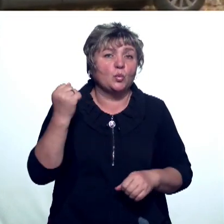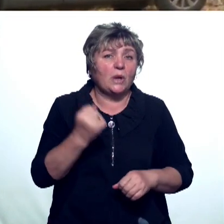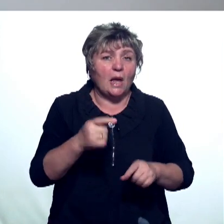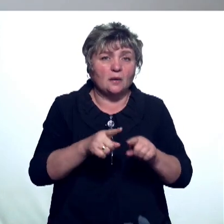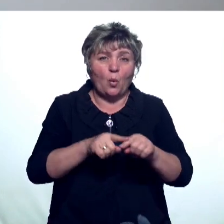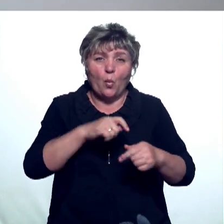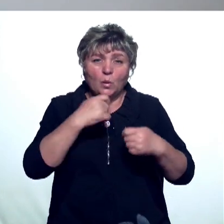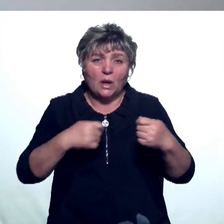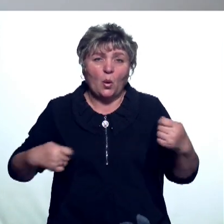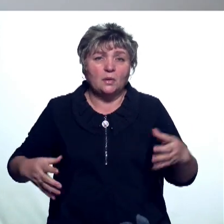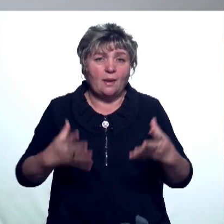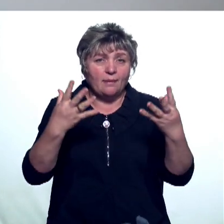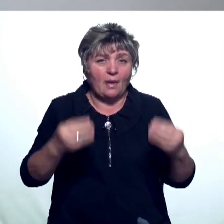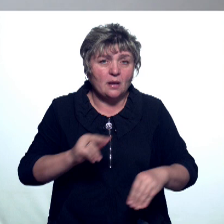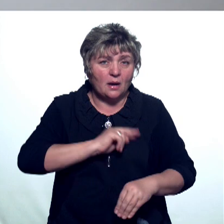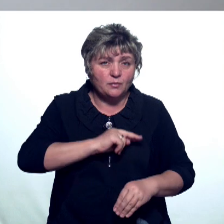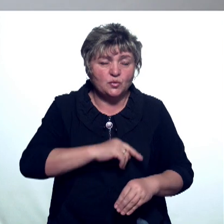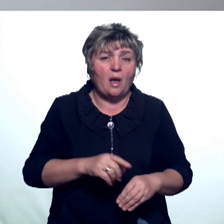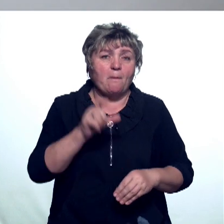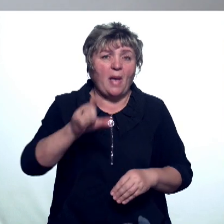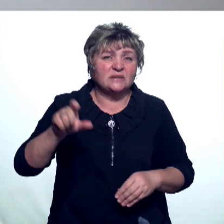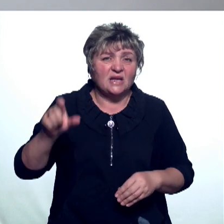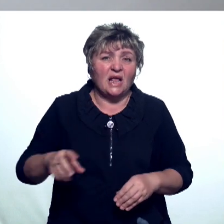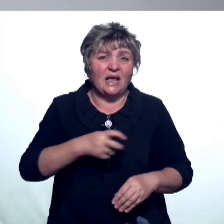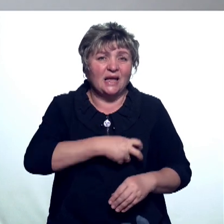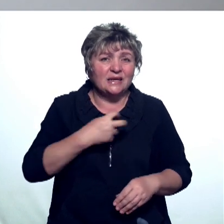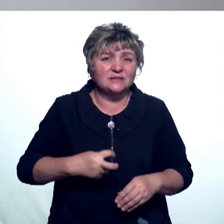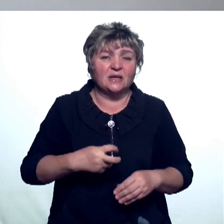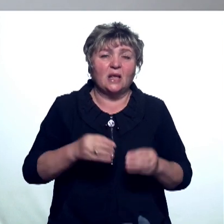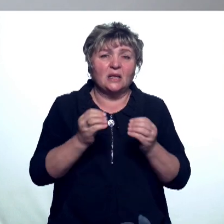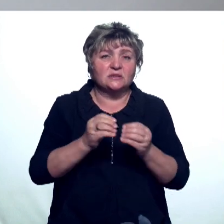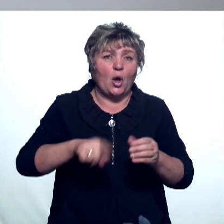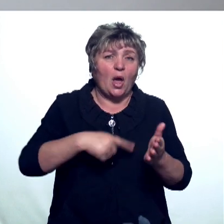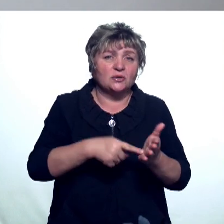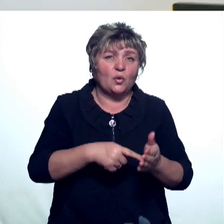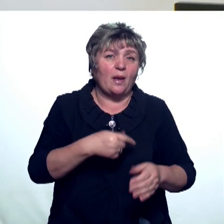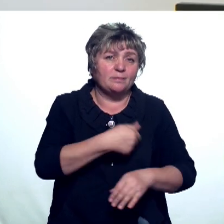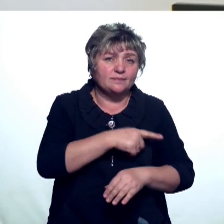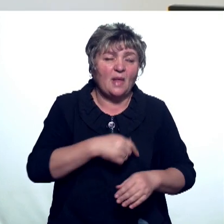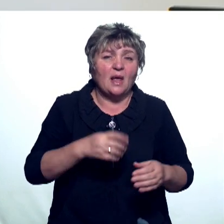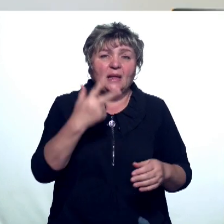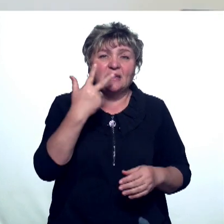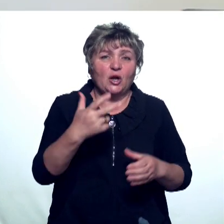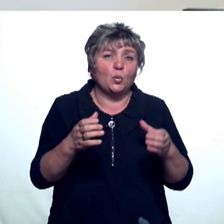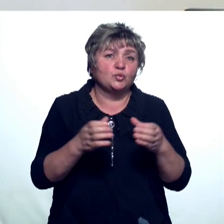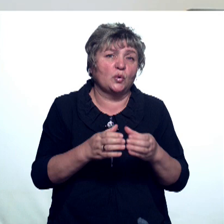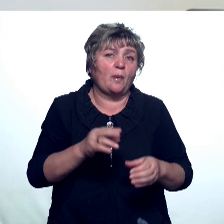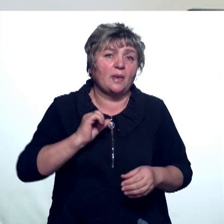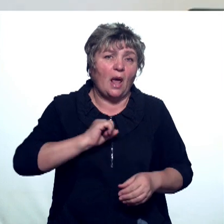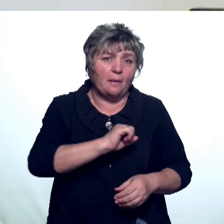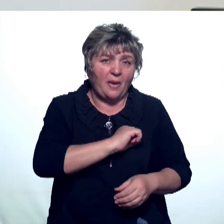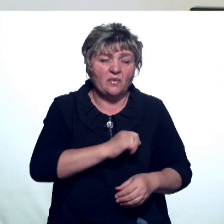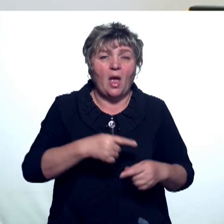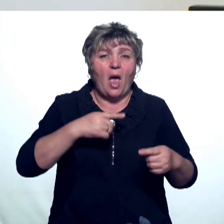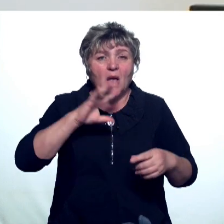Удлиненный рабочий день, рекордное количество пациентов, риски. Прием в 10-й городской ведут всего три участковых терапевта. Остальные работают в